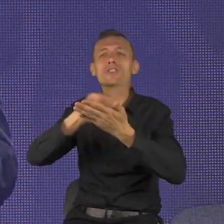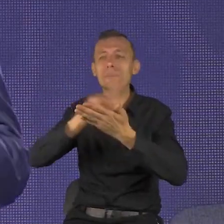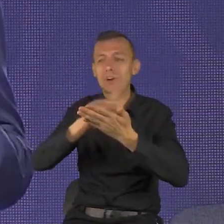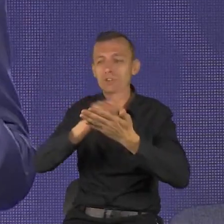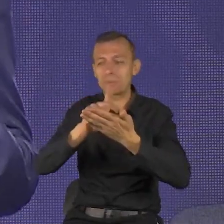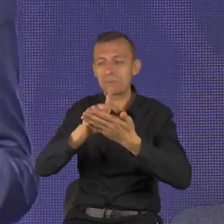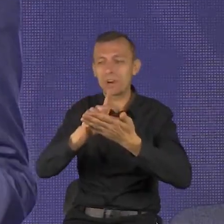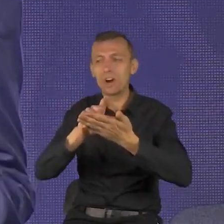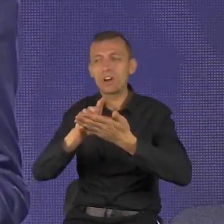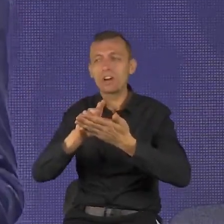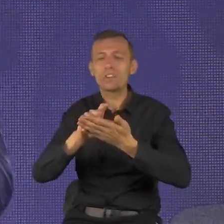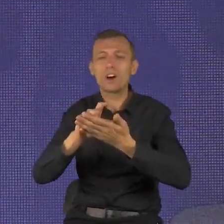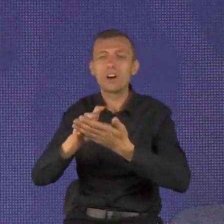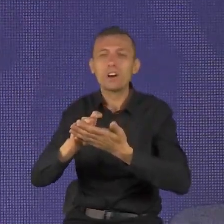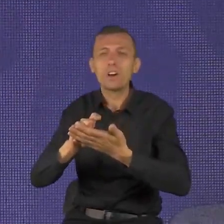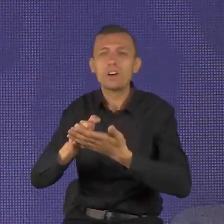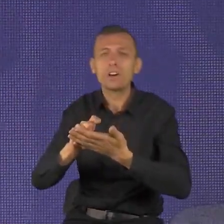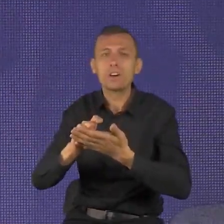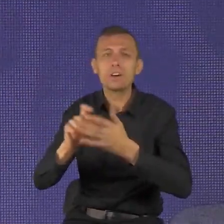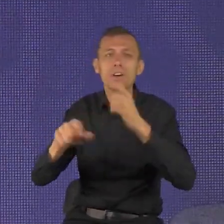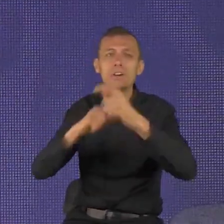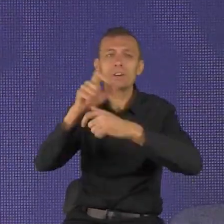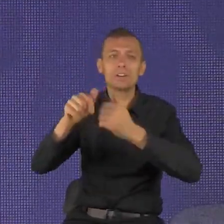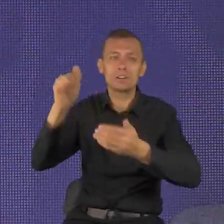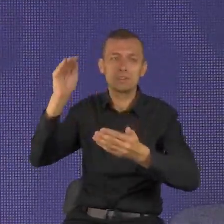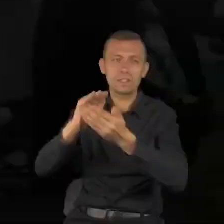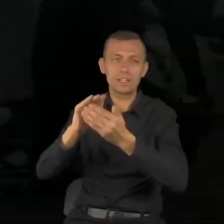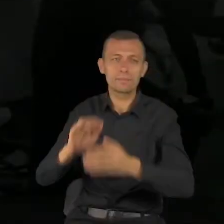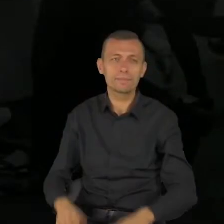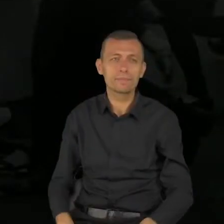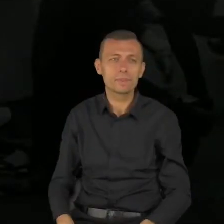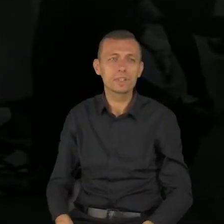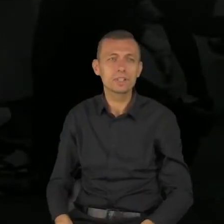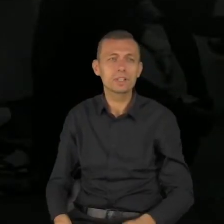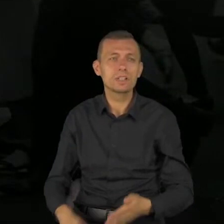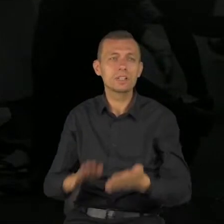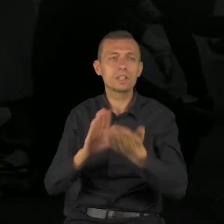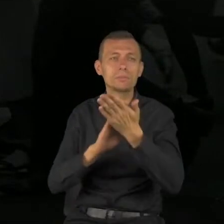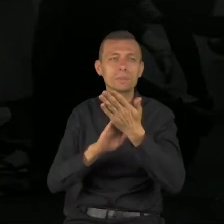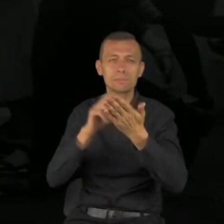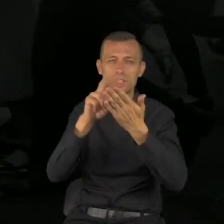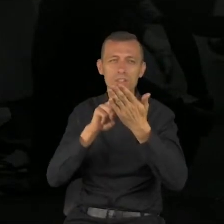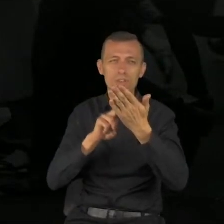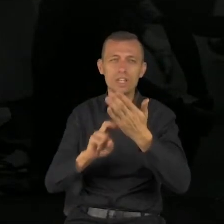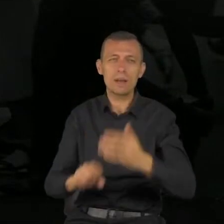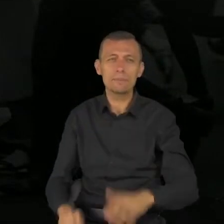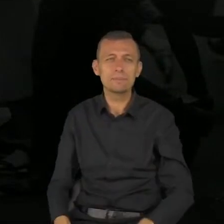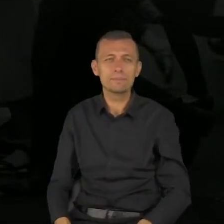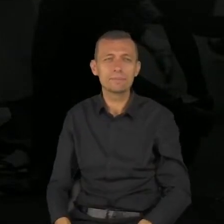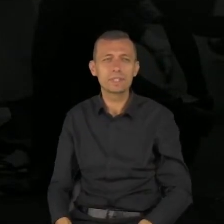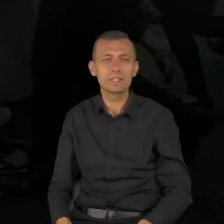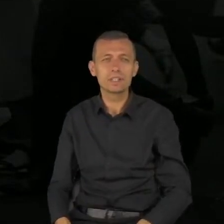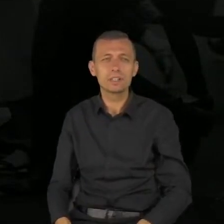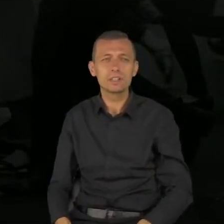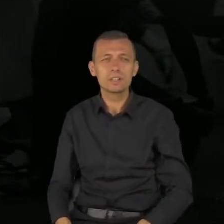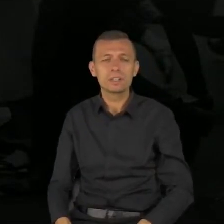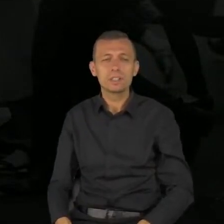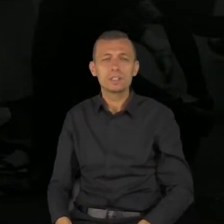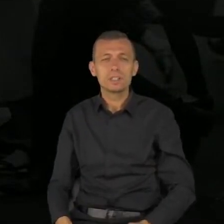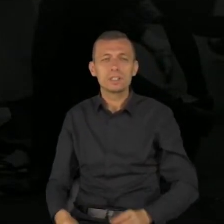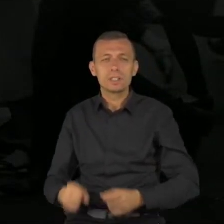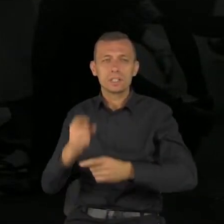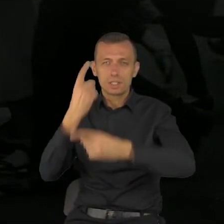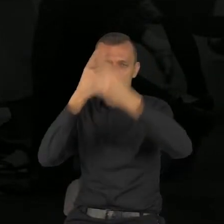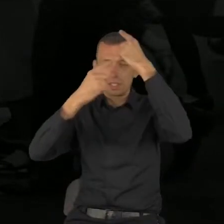21.5 czytamy tak. Posłuchajcie, myśli pracowitego przynoszą pewny